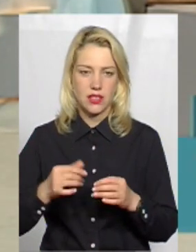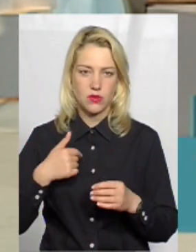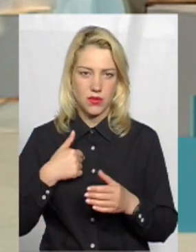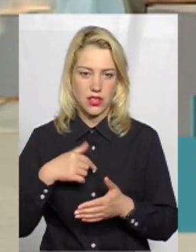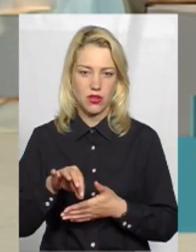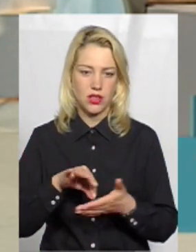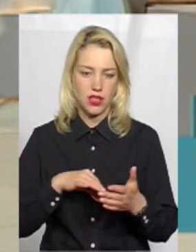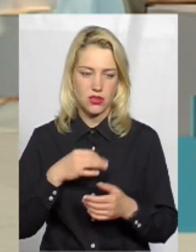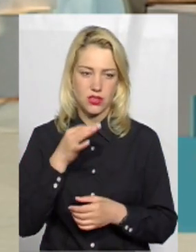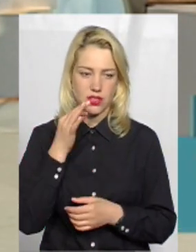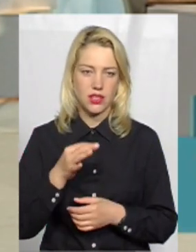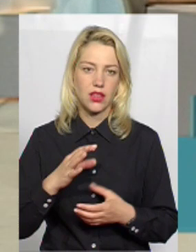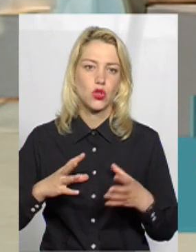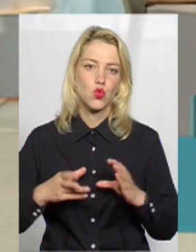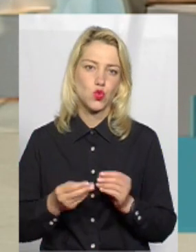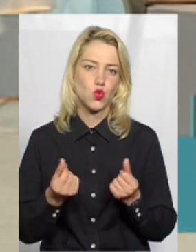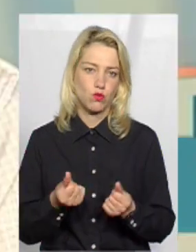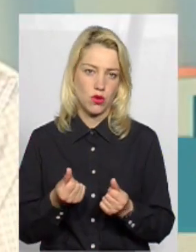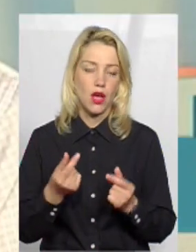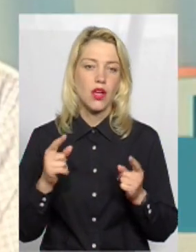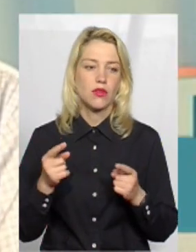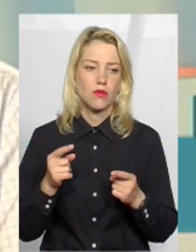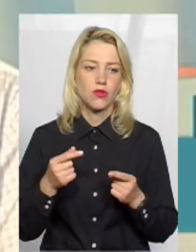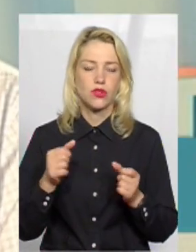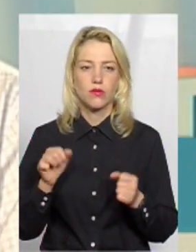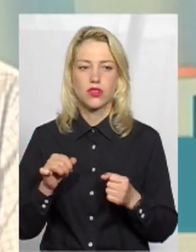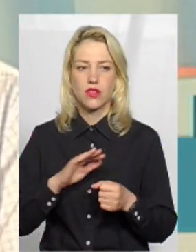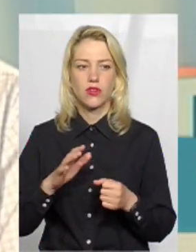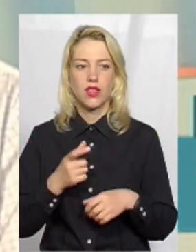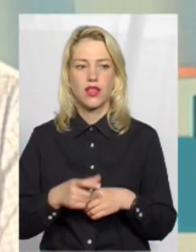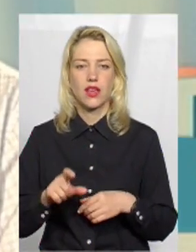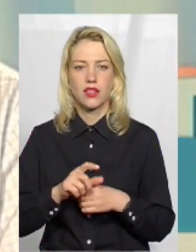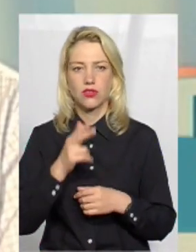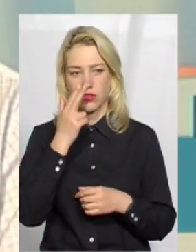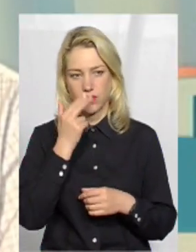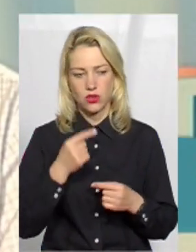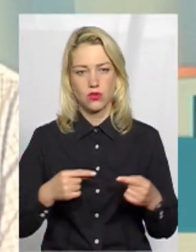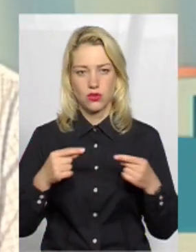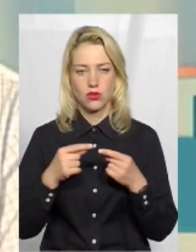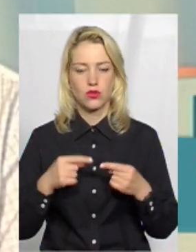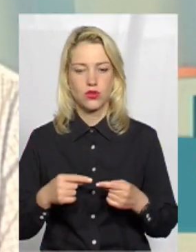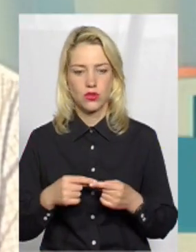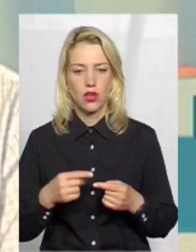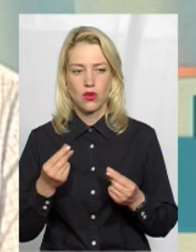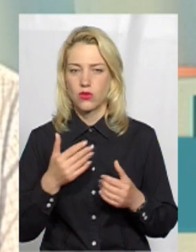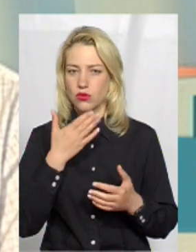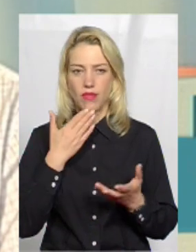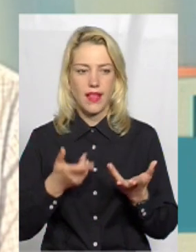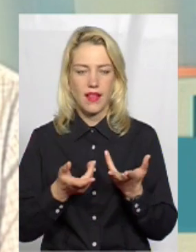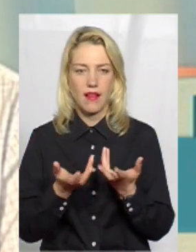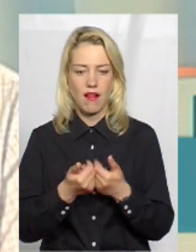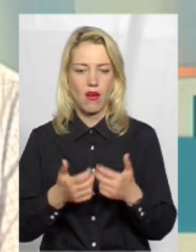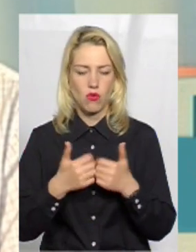одразу сказати суму, тому що, можливо, має не найкращу звичку абсолютно точно кошти не підраховувати,